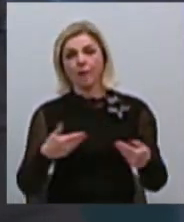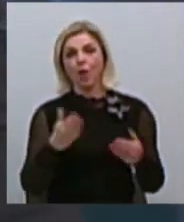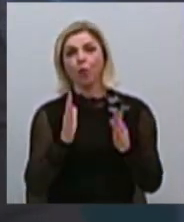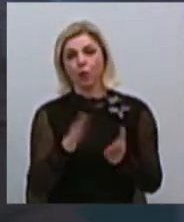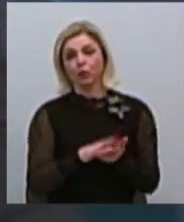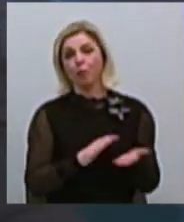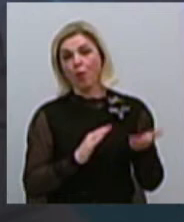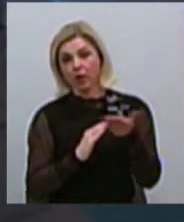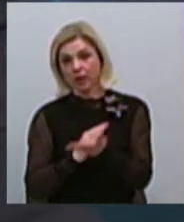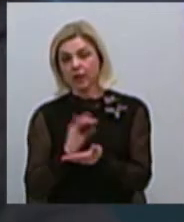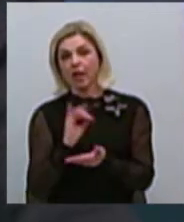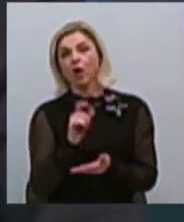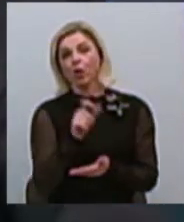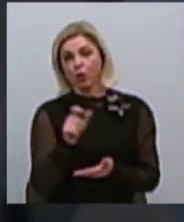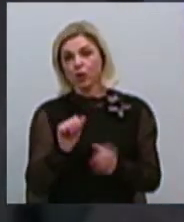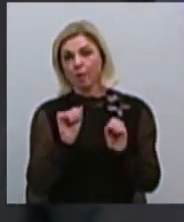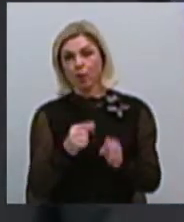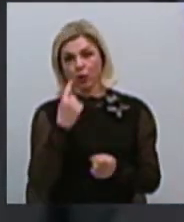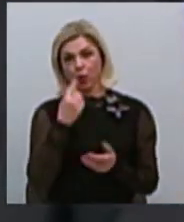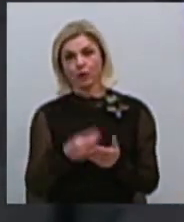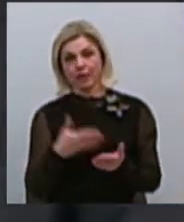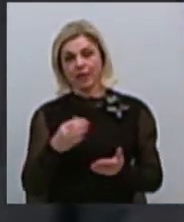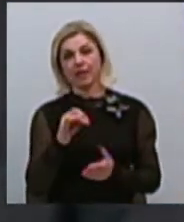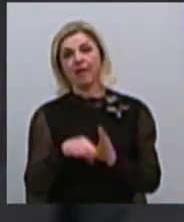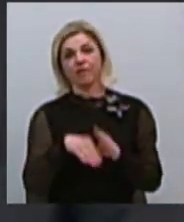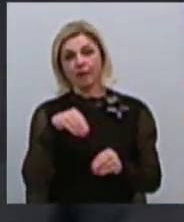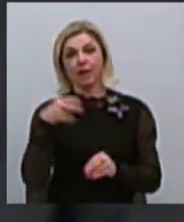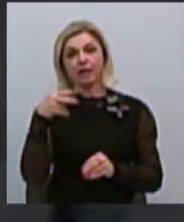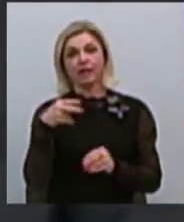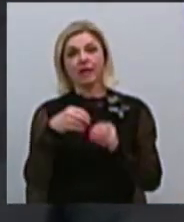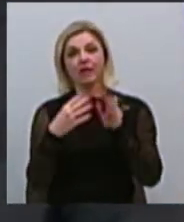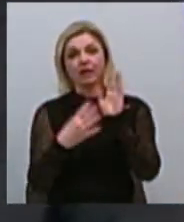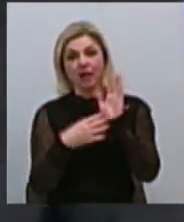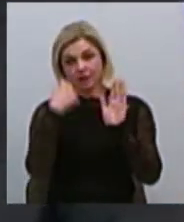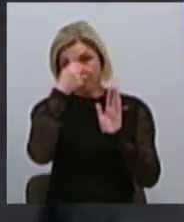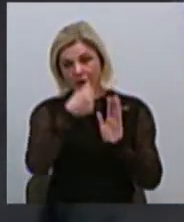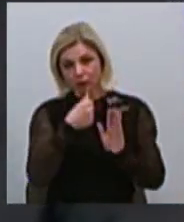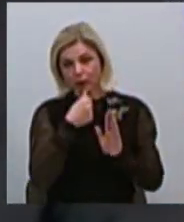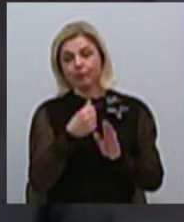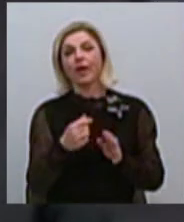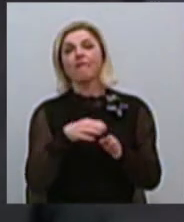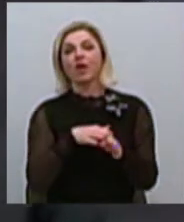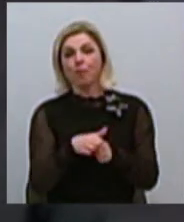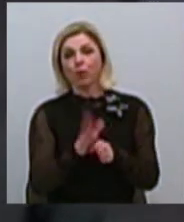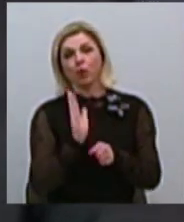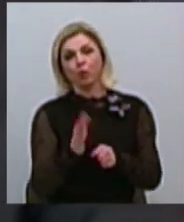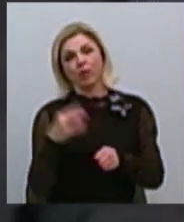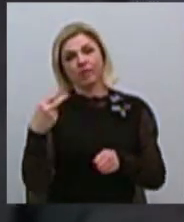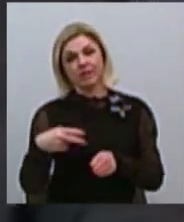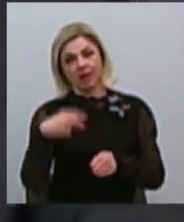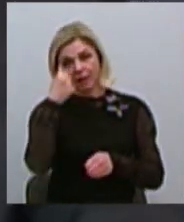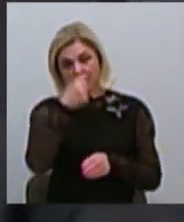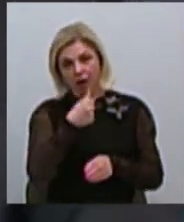подані, і горожані змогуть їх оцініть і відбувати в 2019 році, відбуватися вони будуть в 2020 році, вже